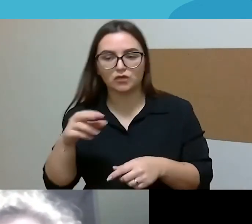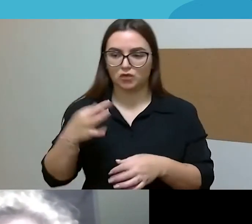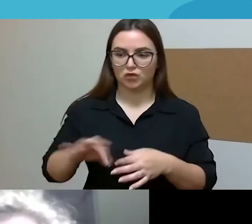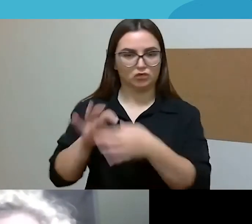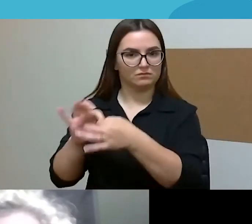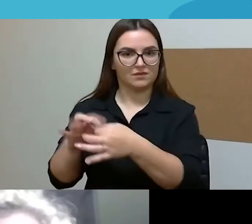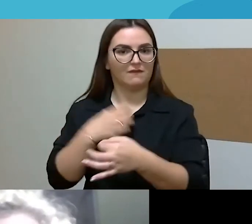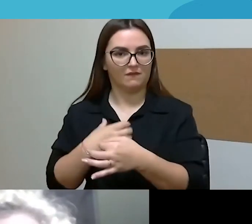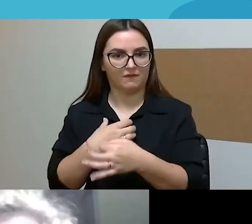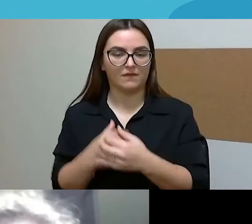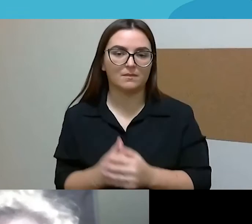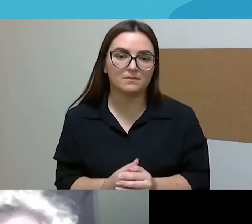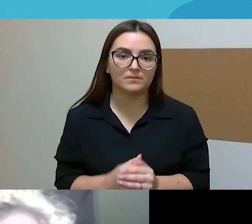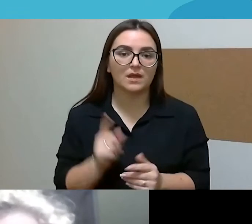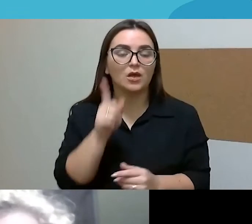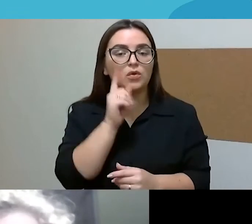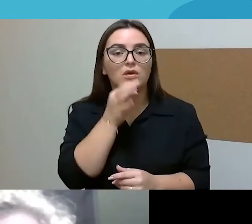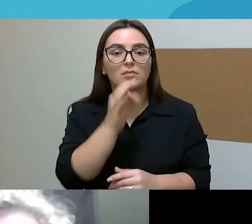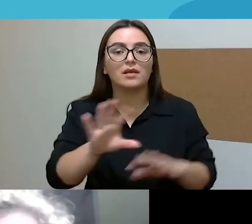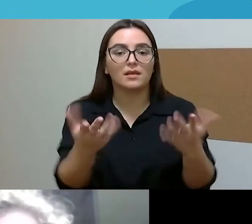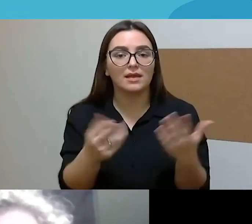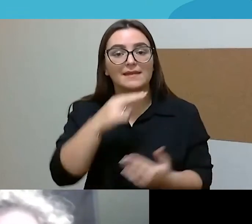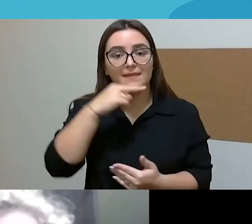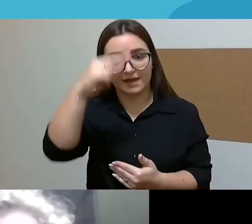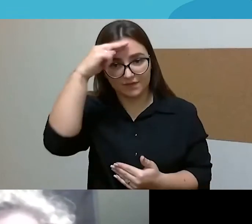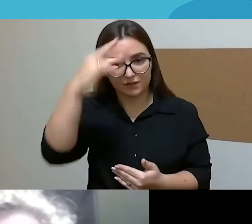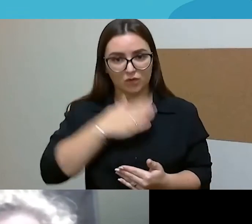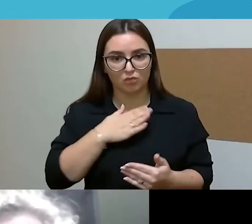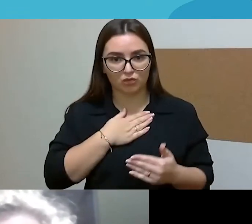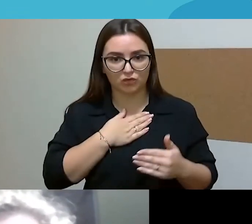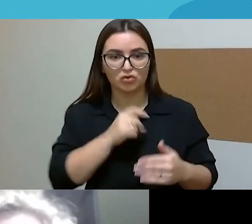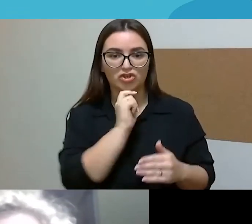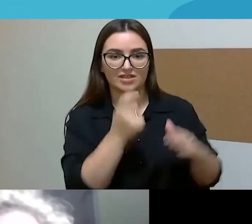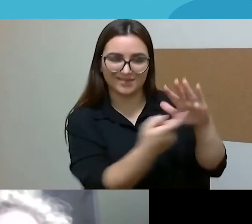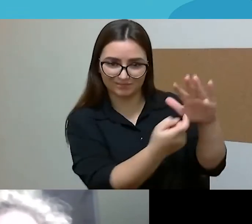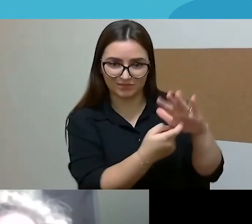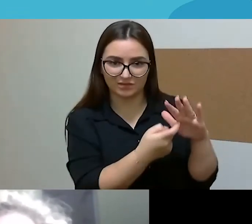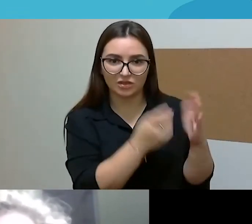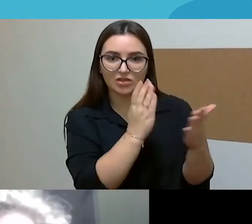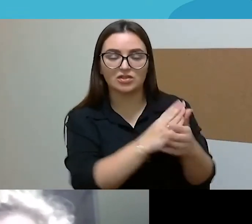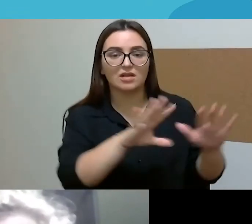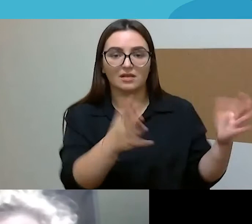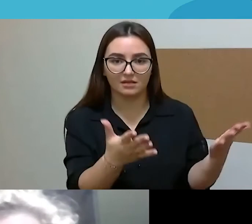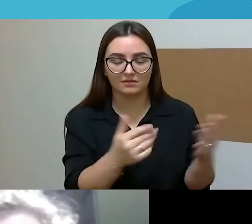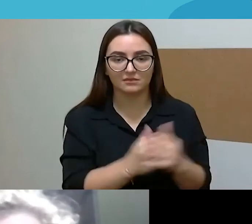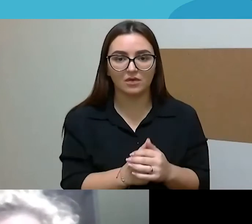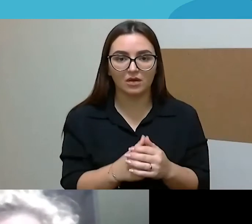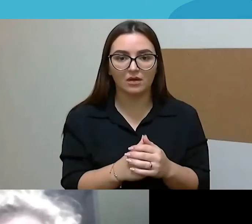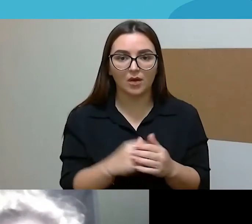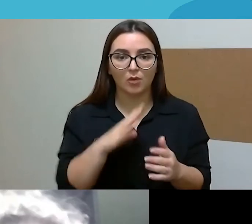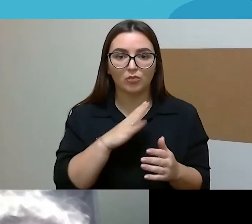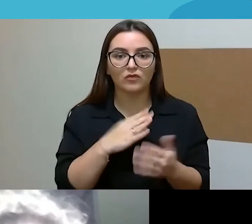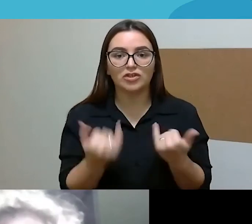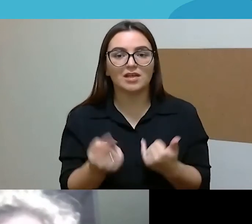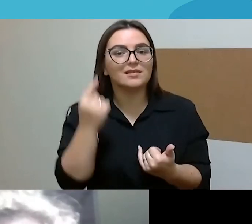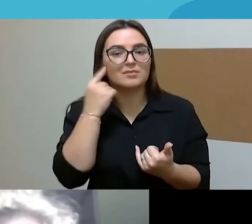ką noriu pasakyti, kad tėvystė mūsų žinias sladės skamba ne kaip, nes man labai gražu buvo girdėti, kaip iš esmės visi trys vyriai sakė,